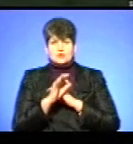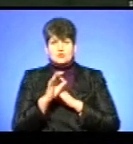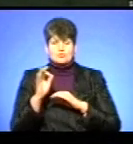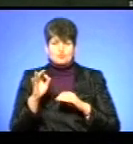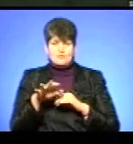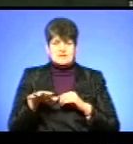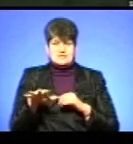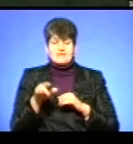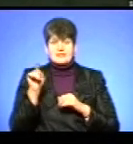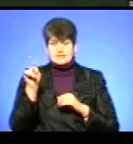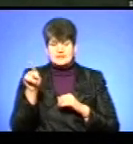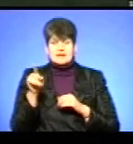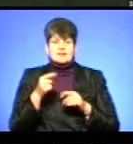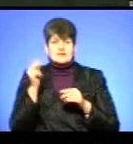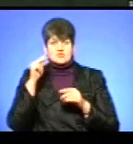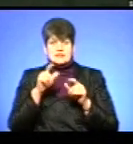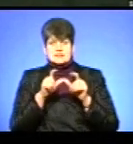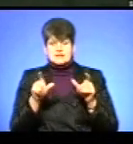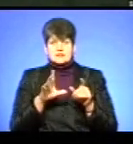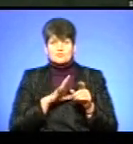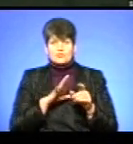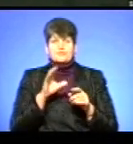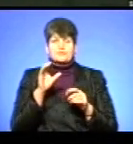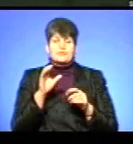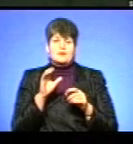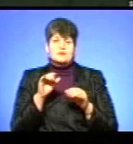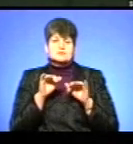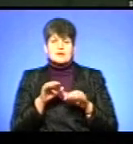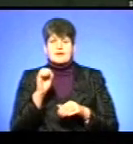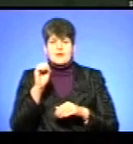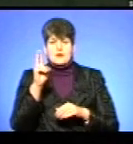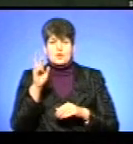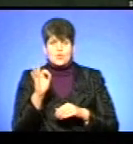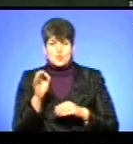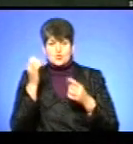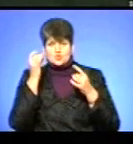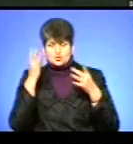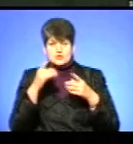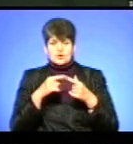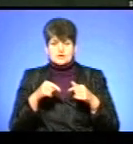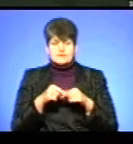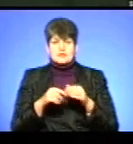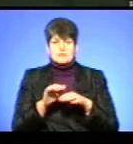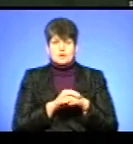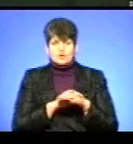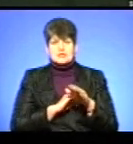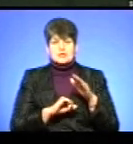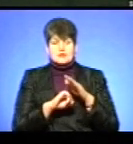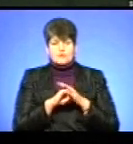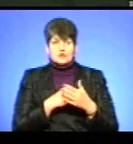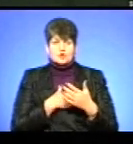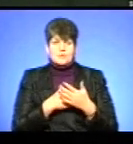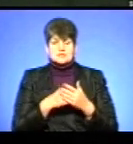Цей навчальний заклад став учасником проєкту «Екокультура», який в обласному центрі реалізовують благодійний фонд Богдана Гаврилишина та